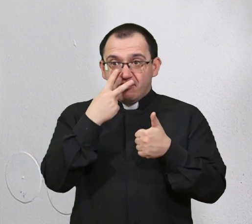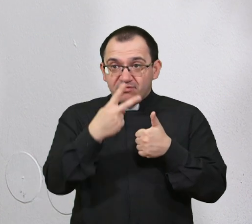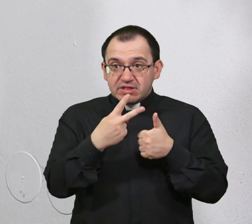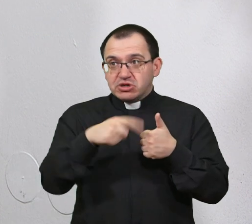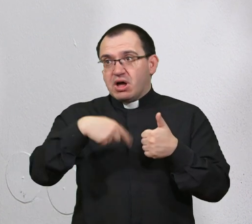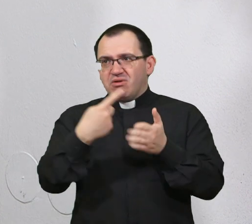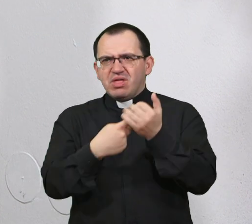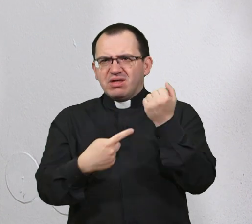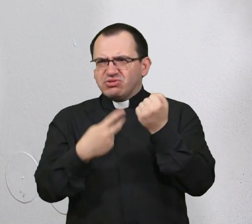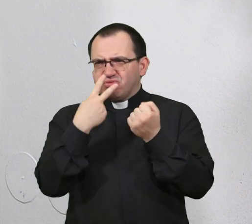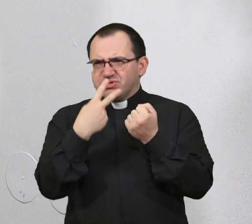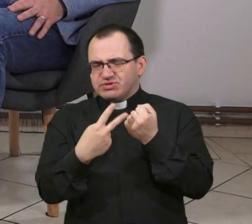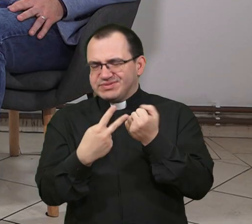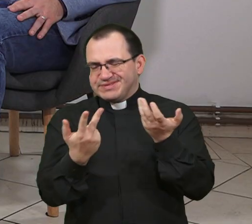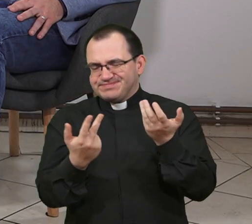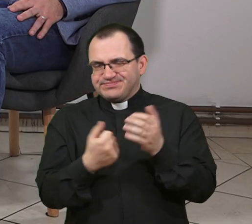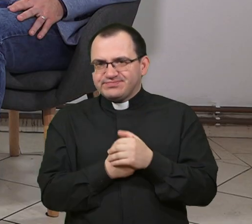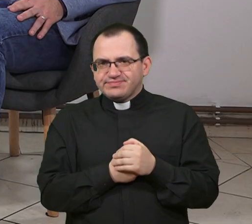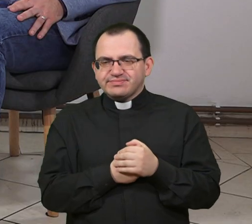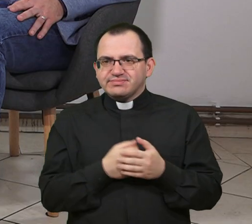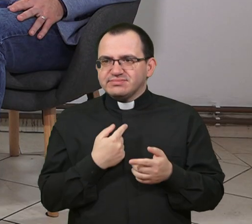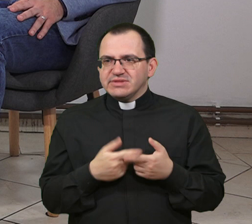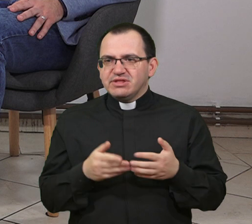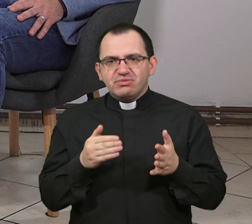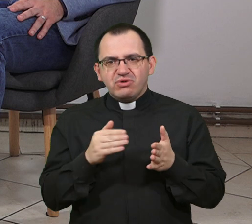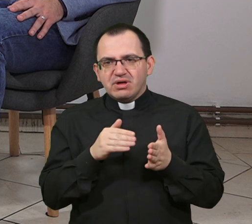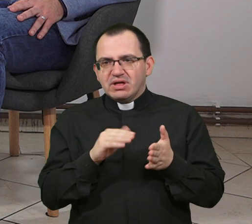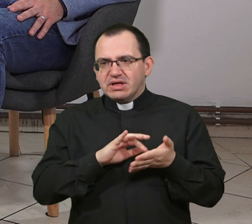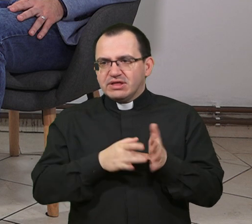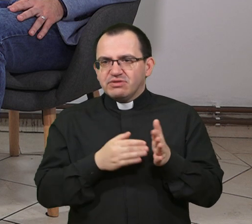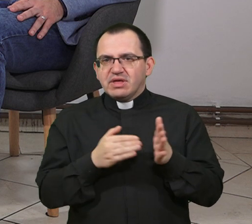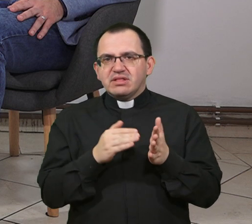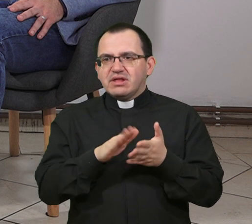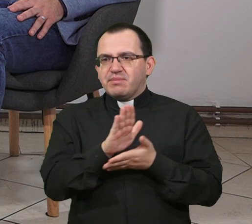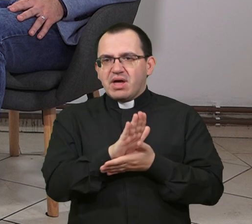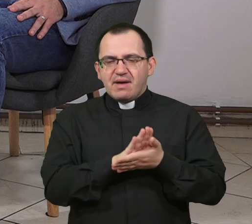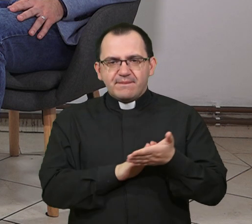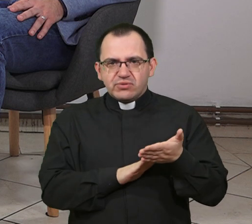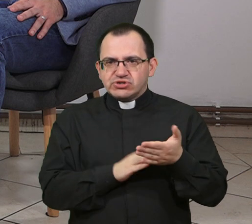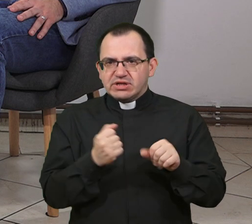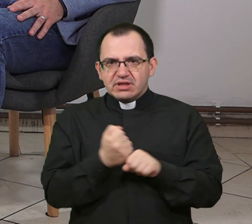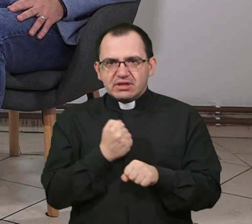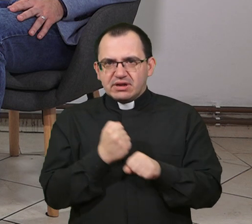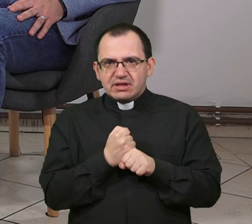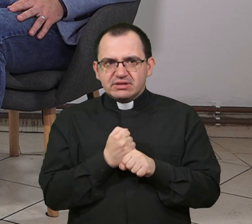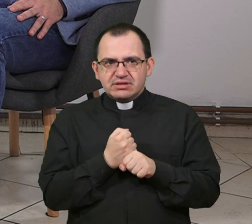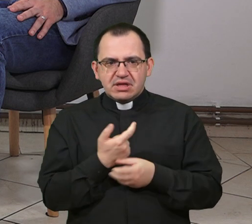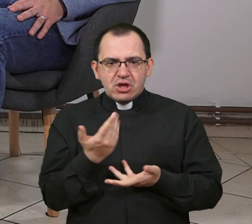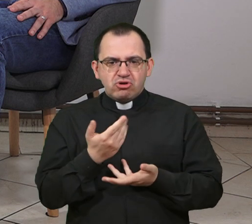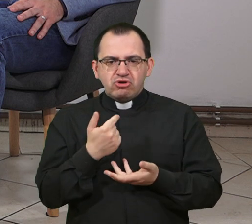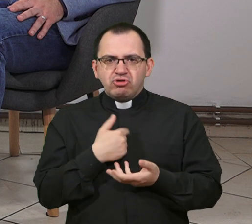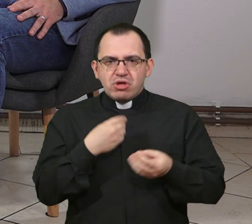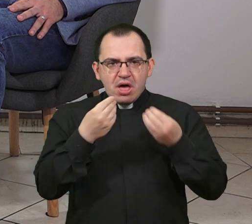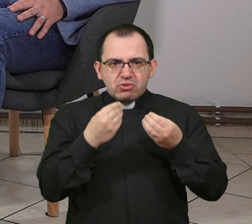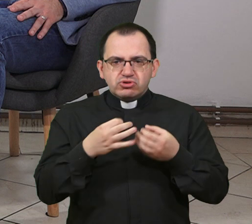izgubiti. Ne sam vid jer sve počinje iz početka. Sve ono što sam učila u osnovnoj i